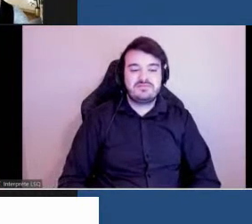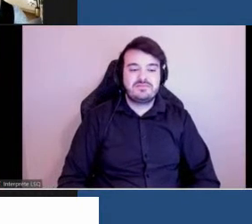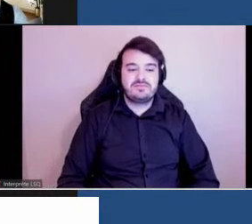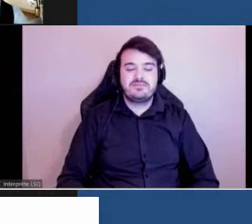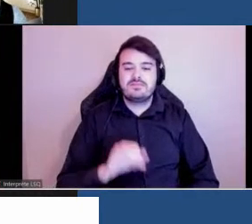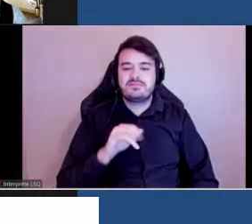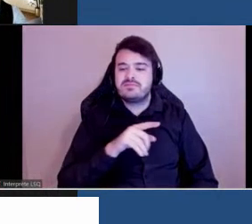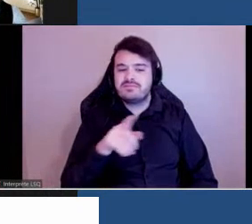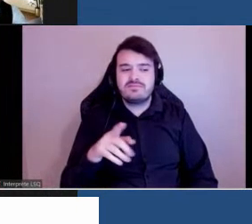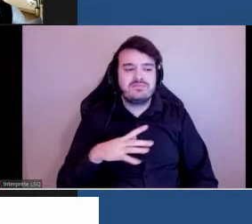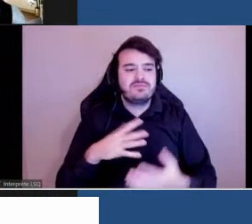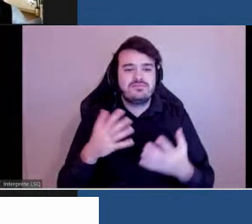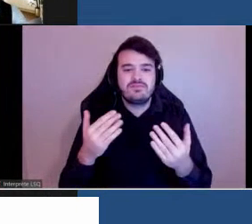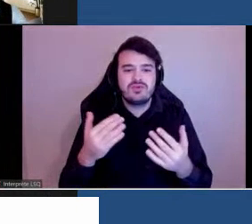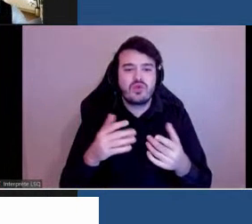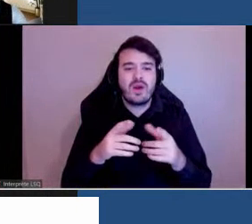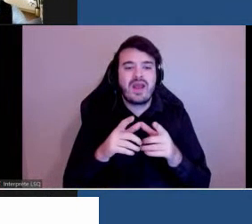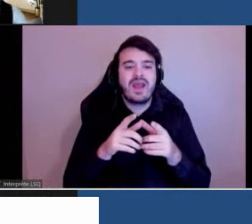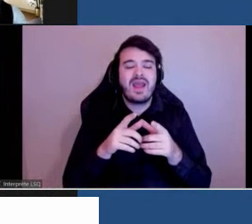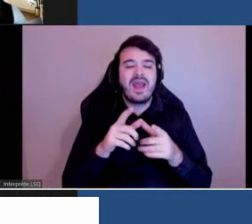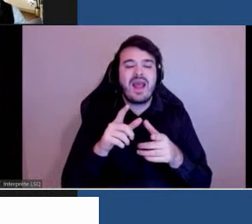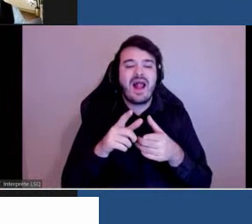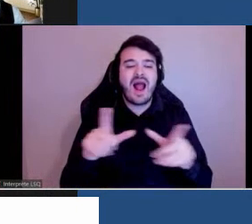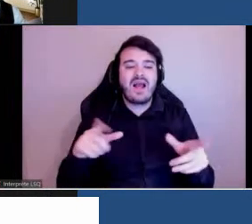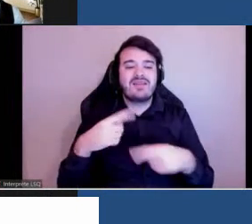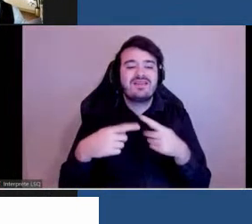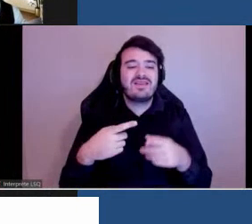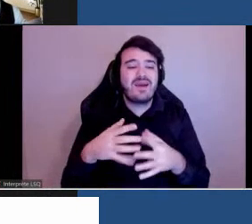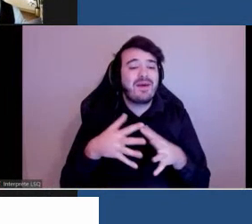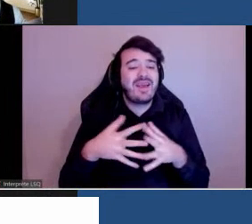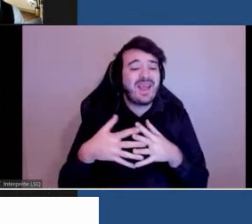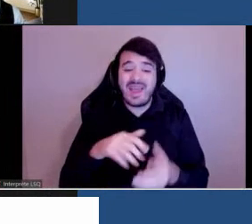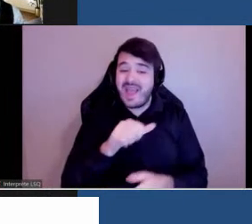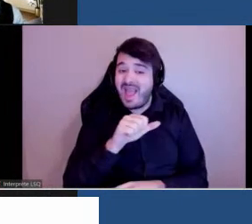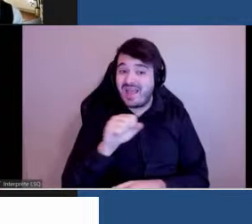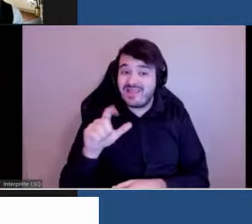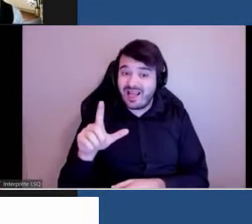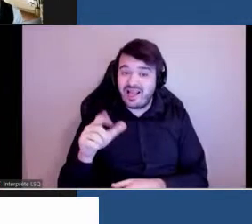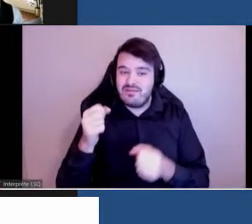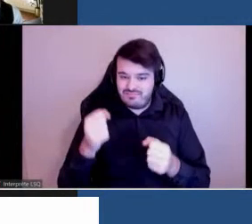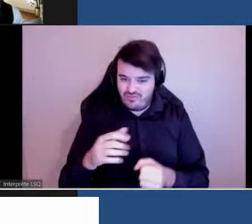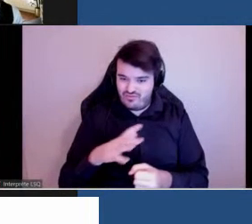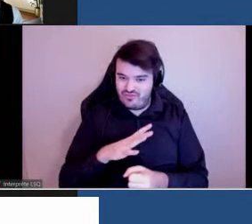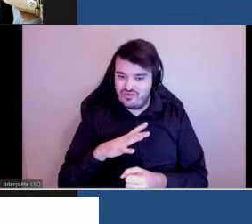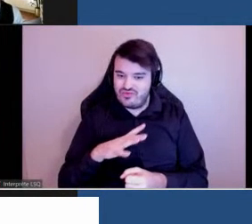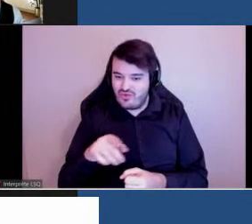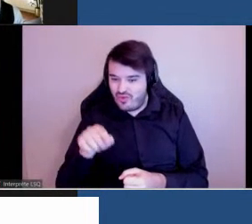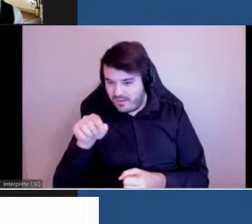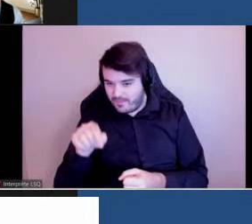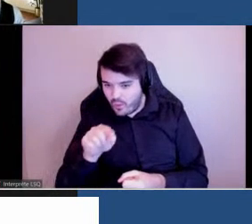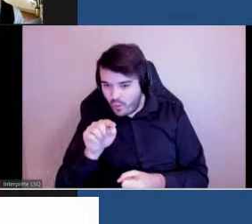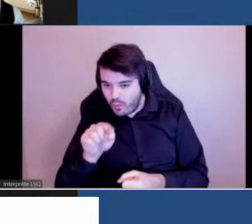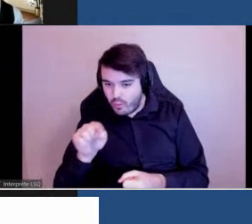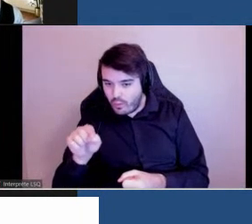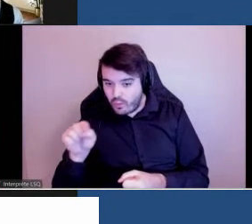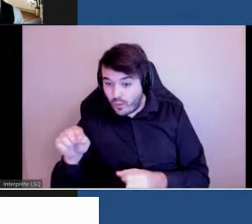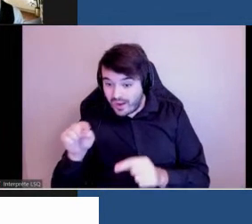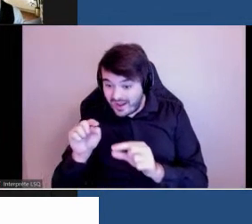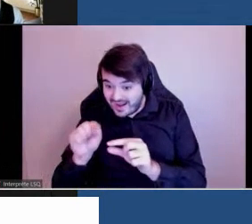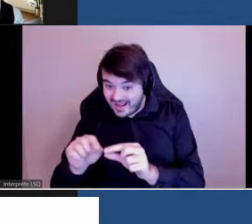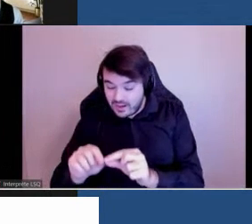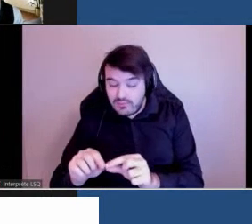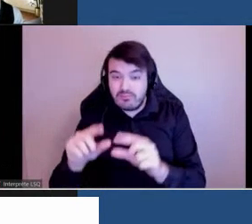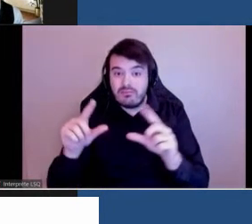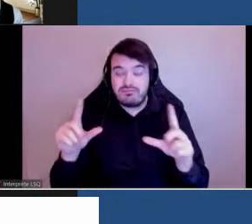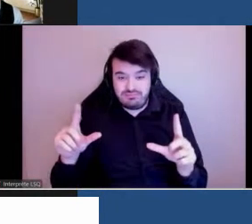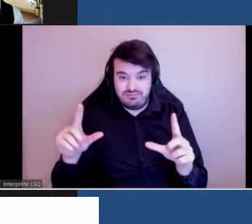De la langage américain des signes, vous pouvez cliquer sur les trois petits points en haut à droite